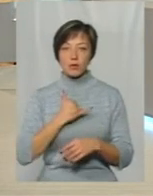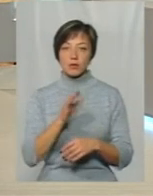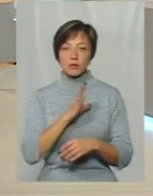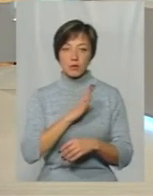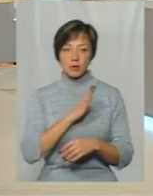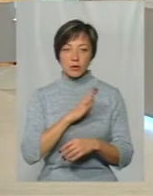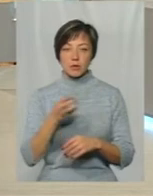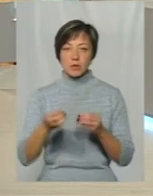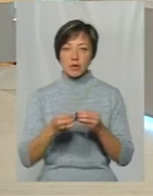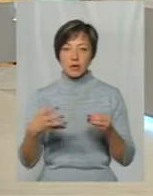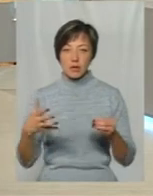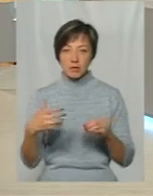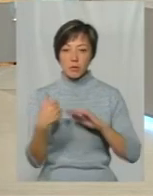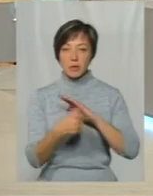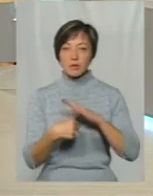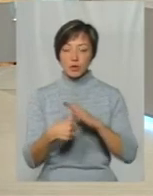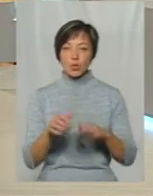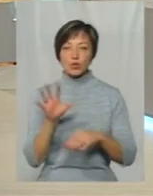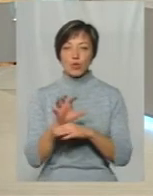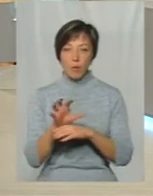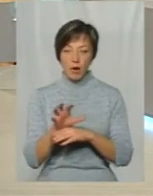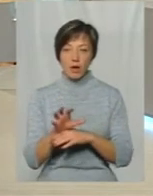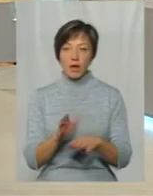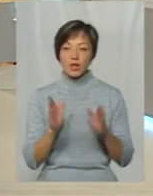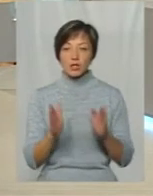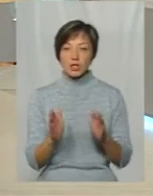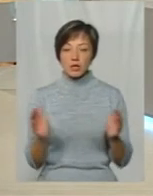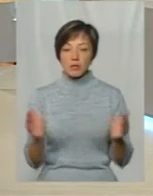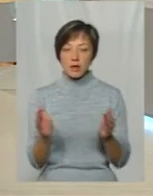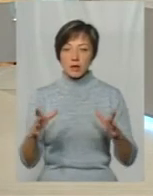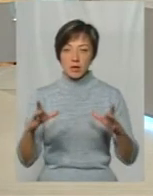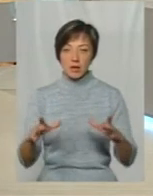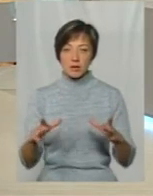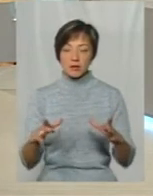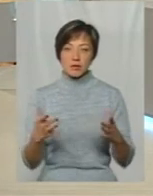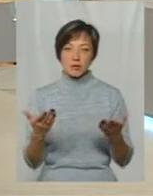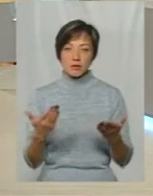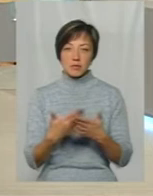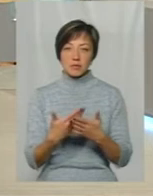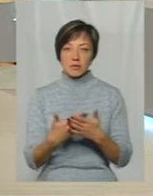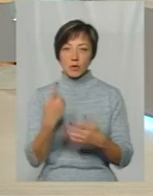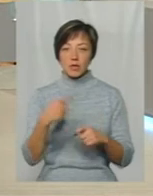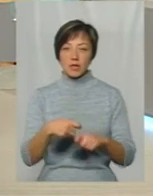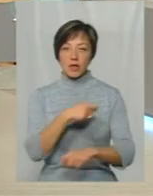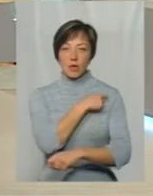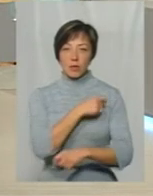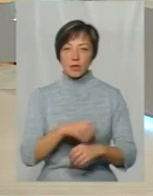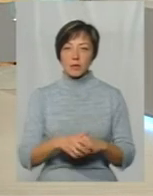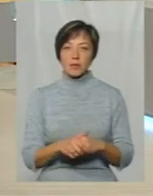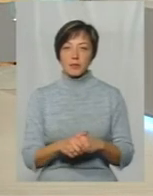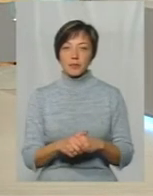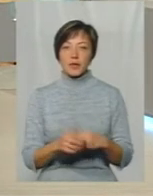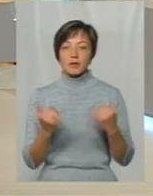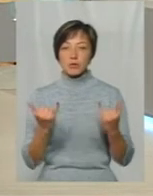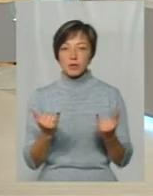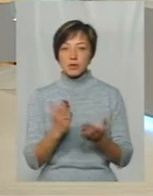15 безпритульних собак Лише на маленькій ділянці, десь, може, там, ну, хай там кілометр приблизно На